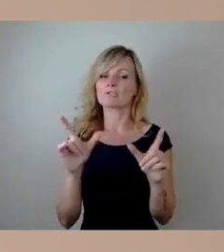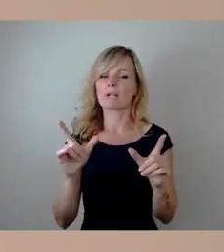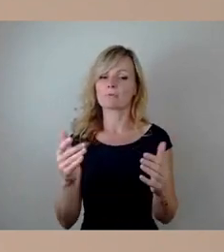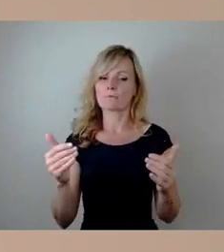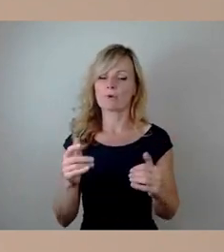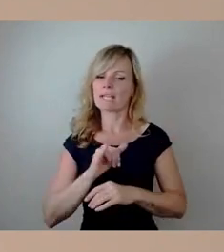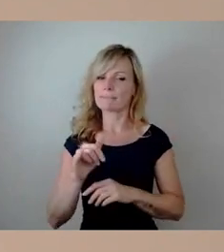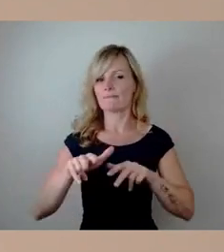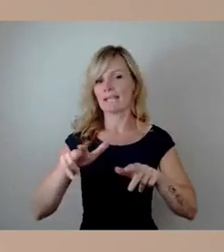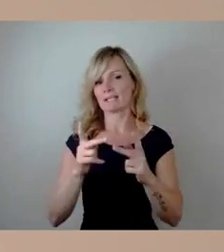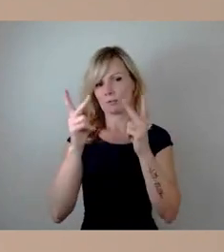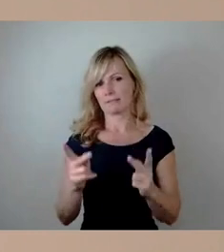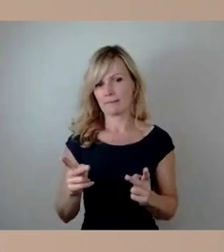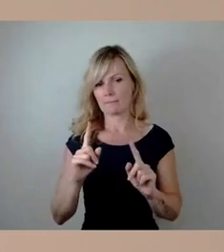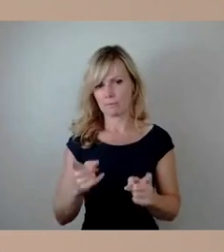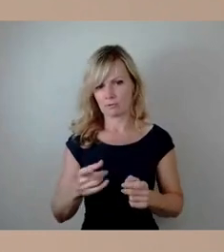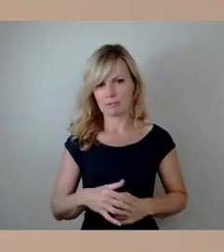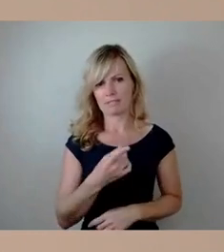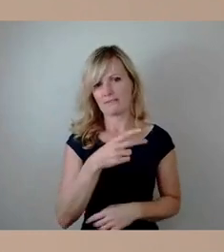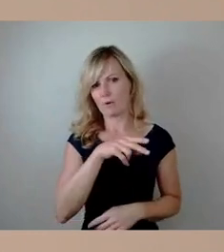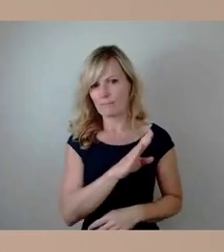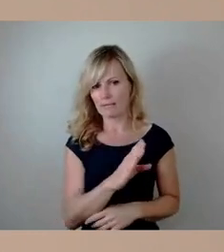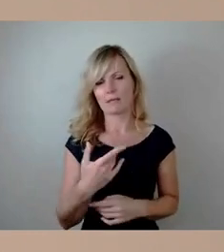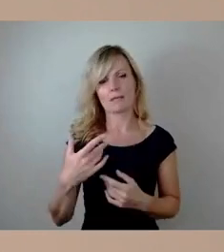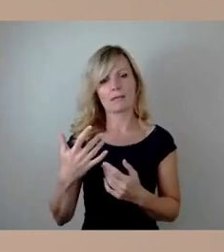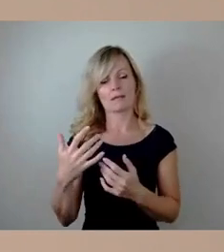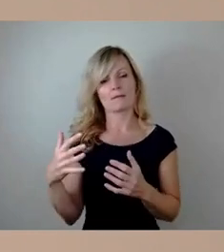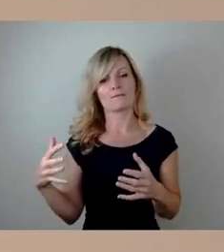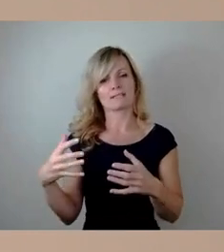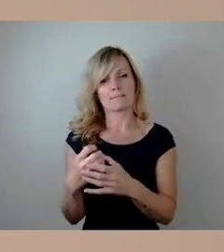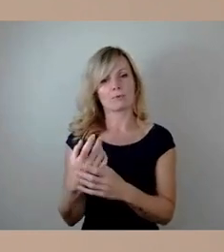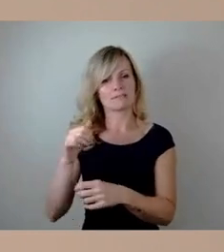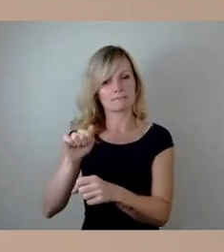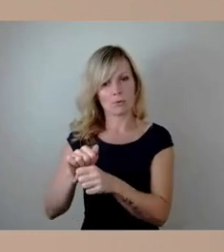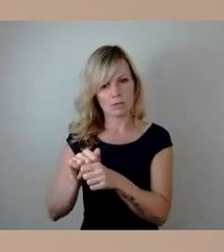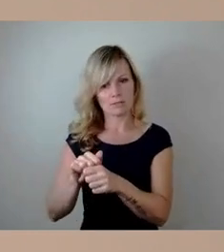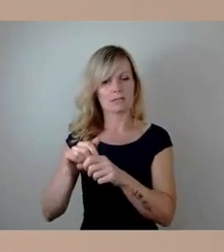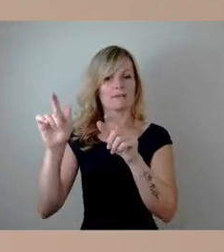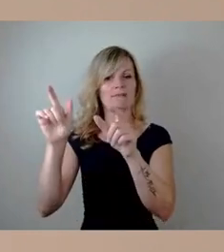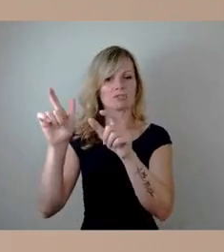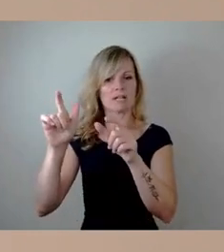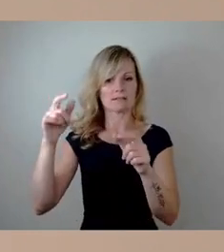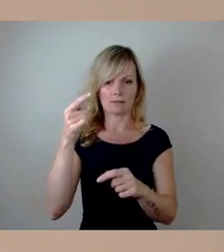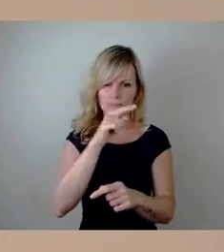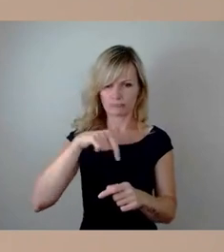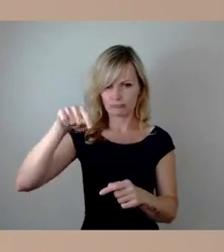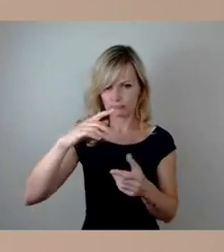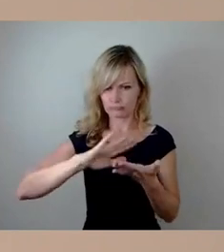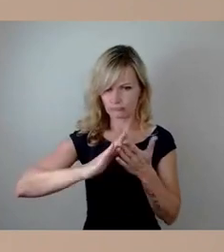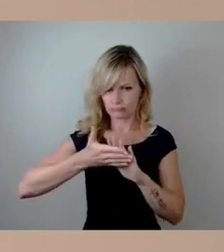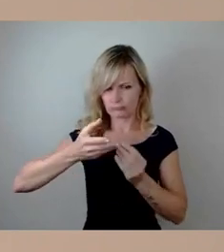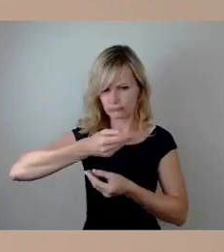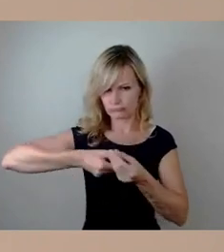DVB abgestimmt mit der Versammlungsbehörde und natürlich mit dem Veranstalter. So war das auch hier. Und wie gesagt, mit Blick auf das